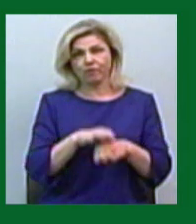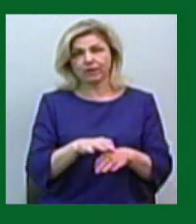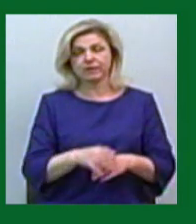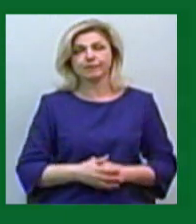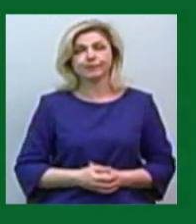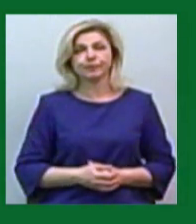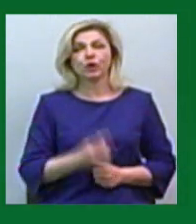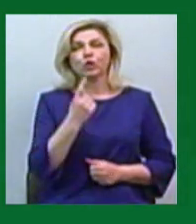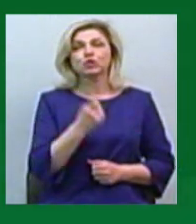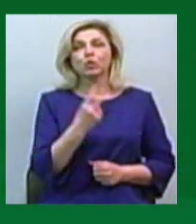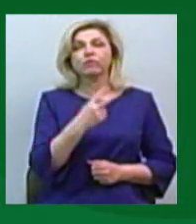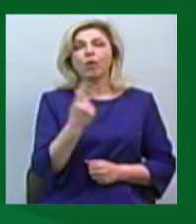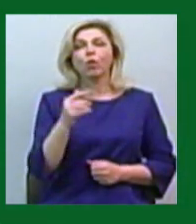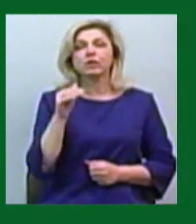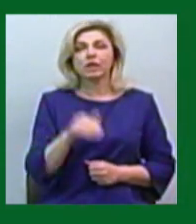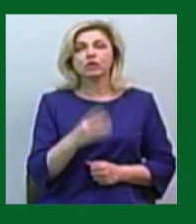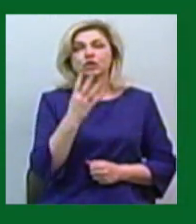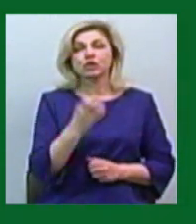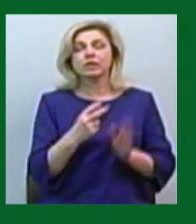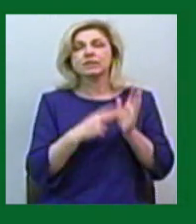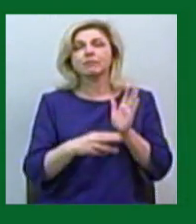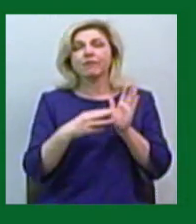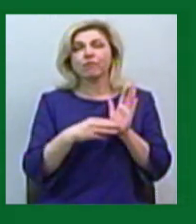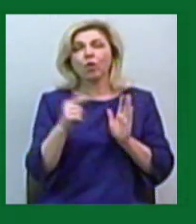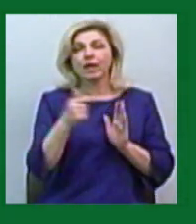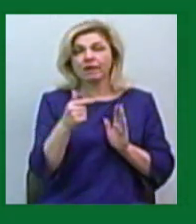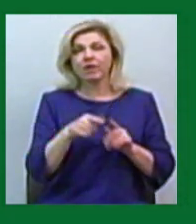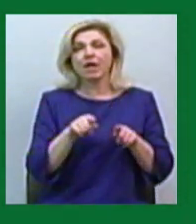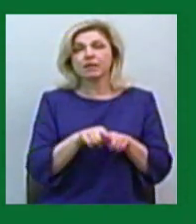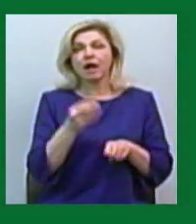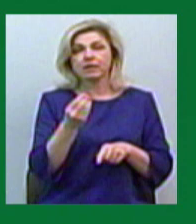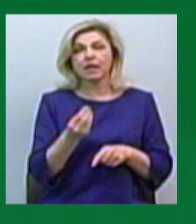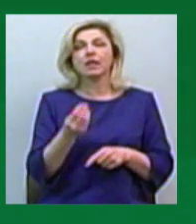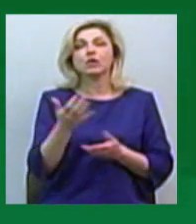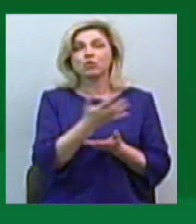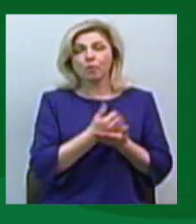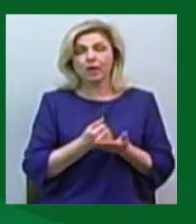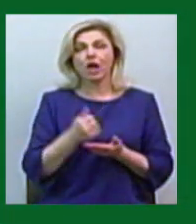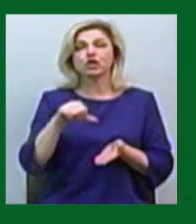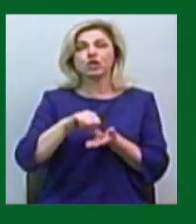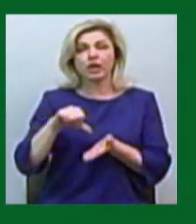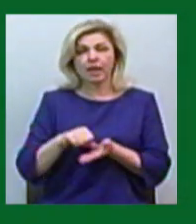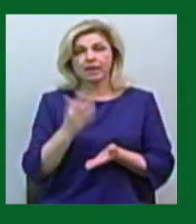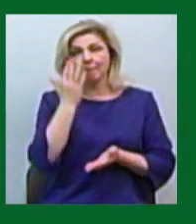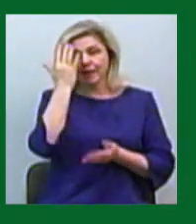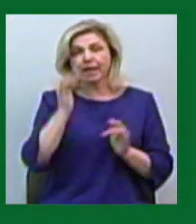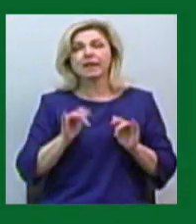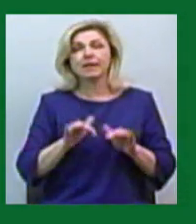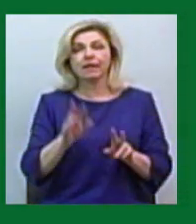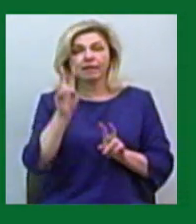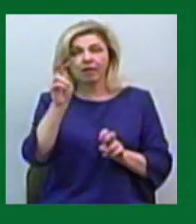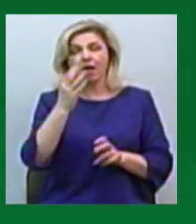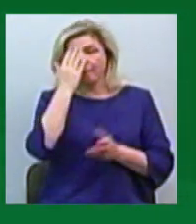121 тисяча 478 гривень. Саме стільки грошей за три дні зібрали члени платформи «Мрій дій». Мета –